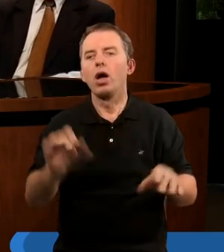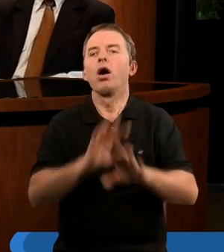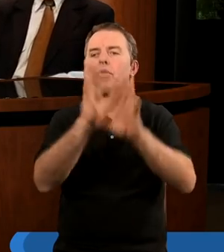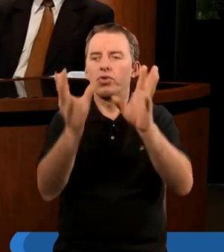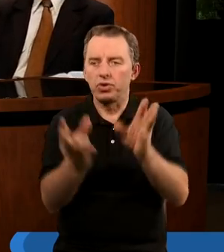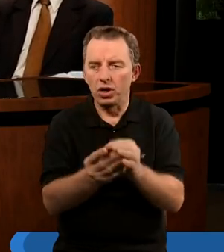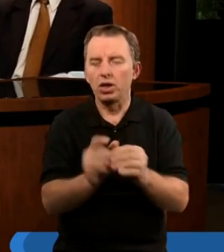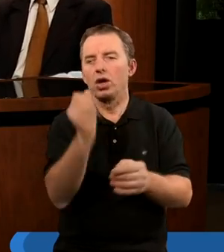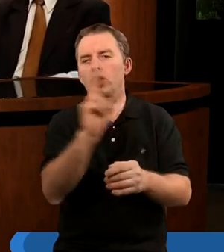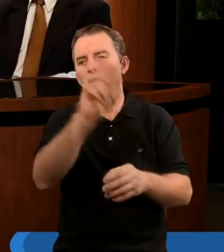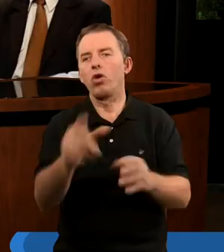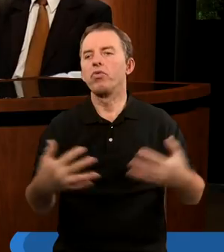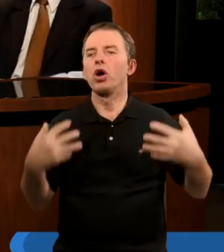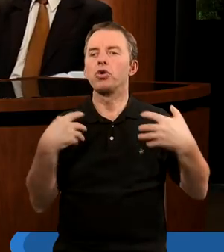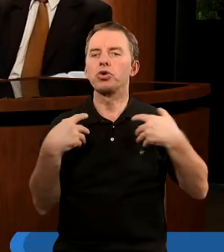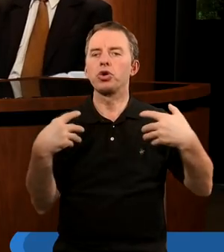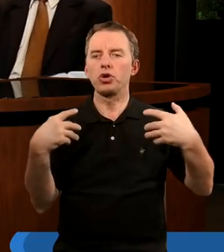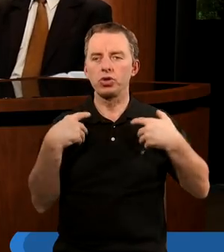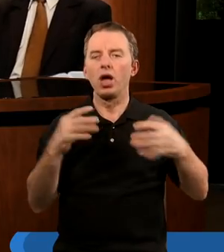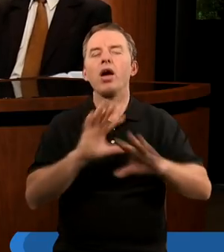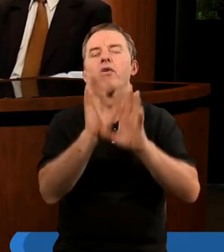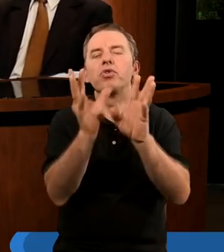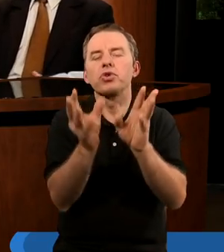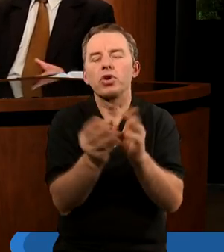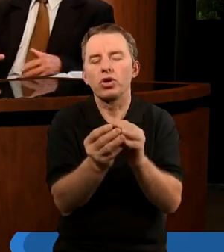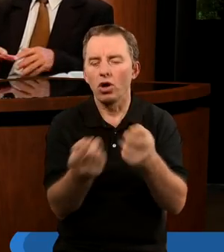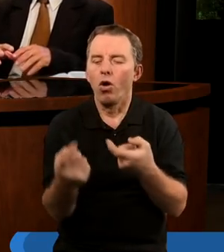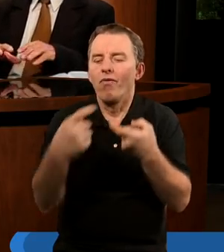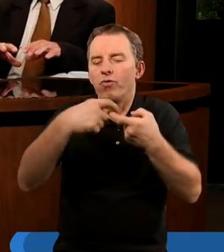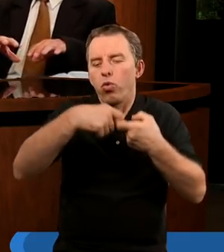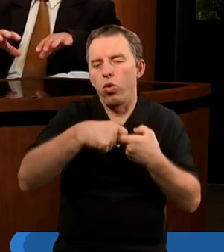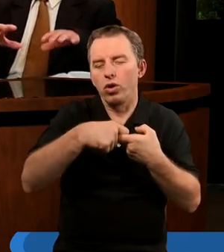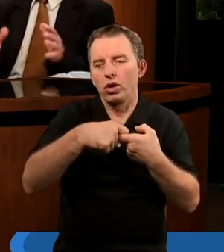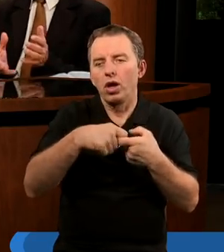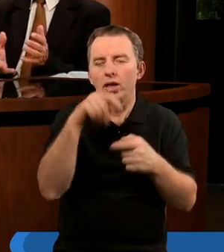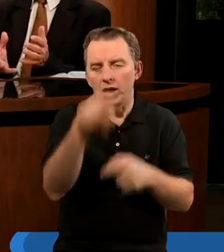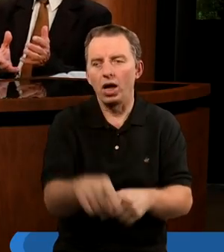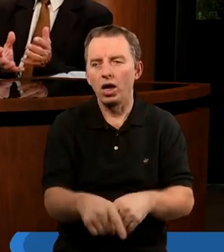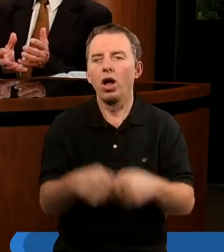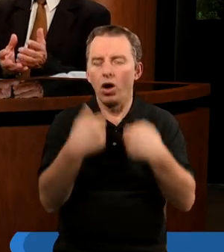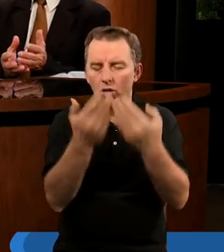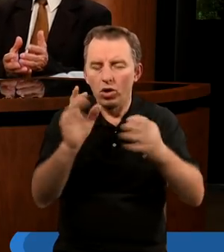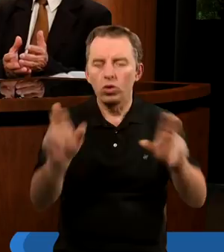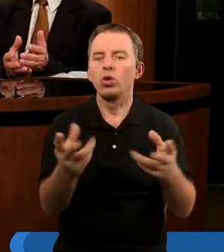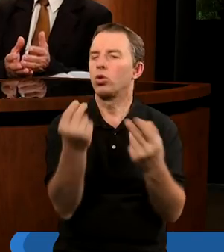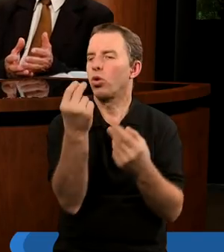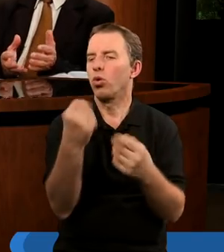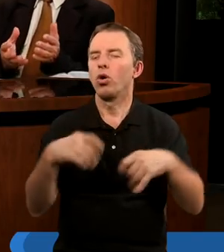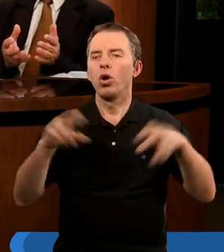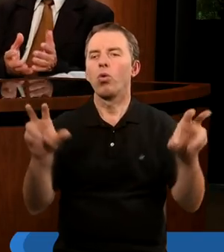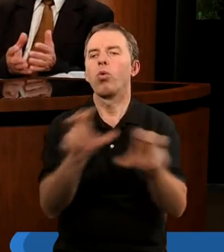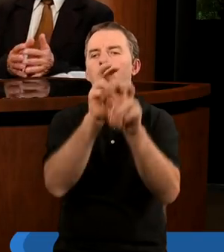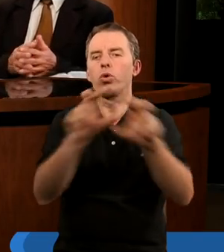wszystko, cokolwiek żyje. Wszystko włącza się jak gdyby krescendo tych chórów anielskich.